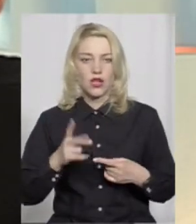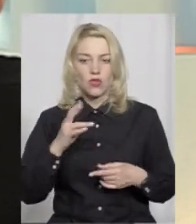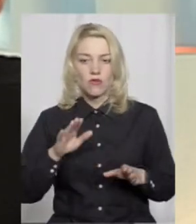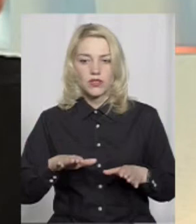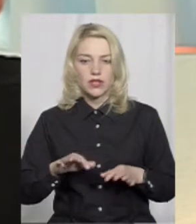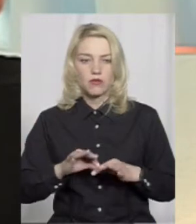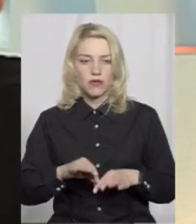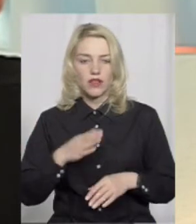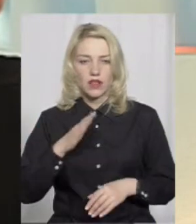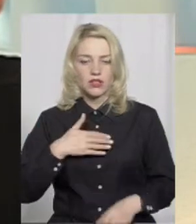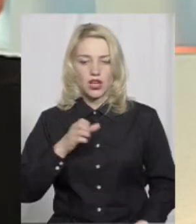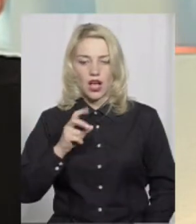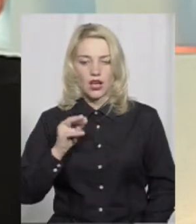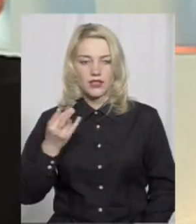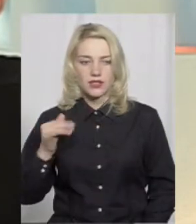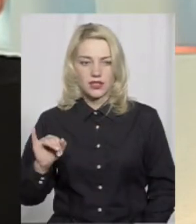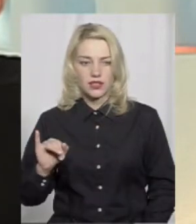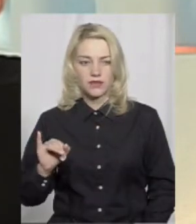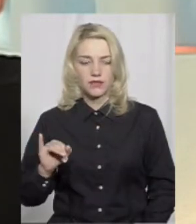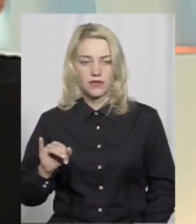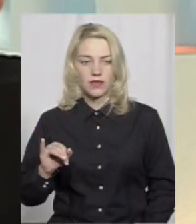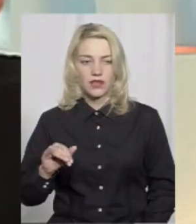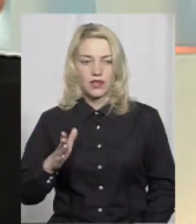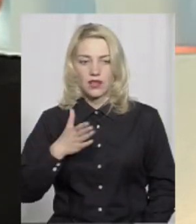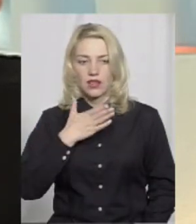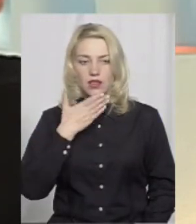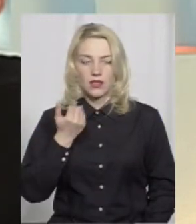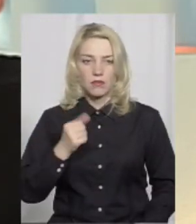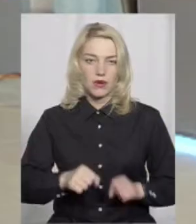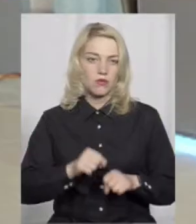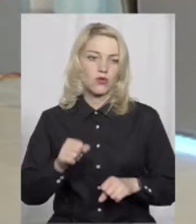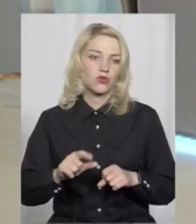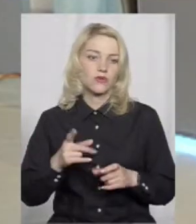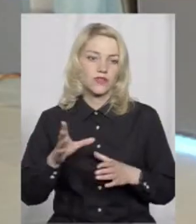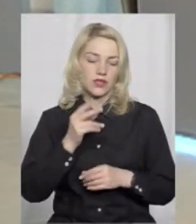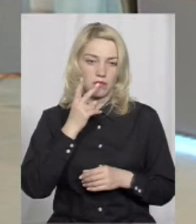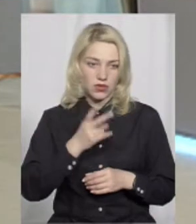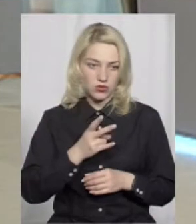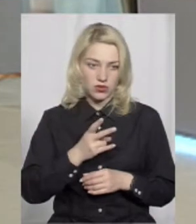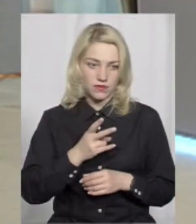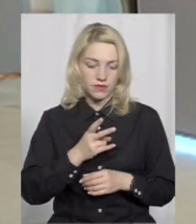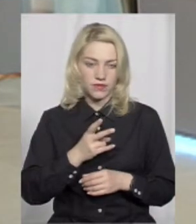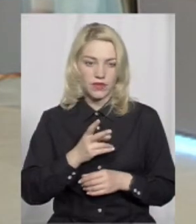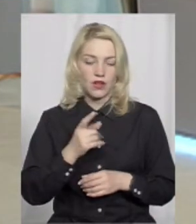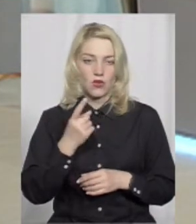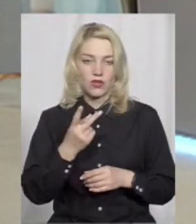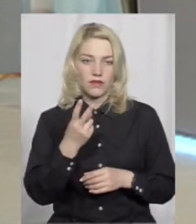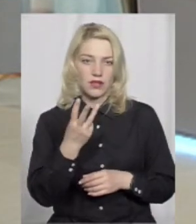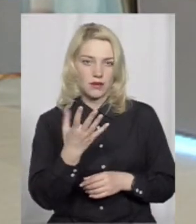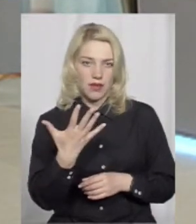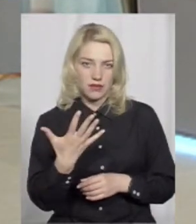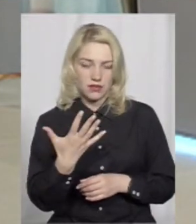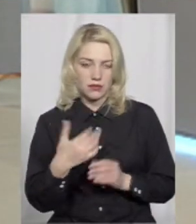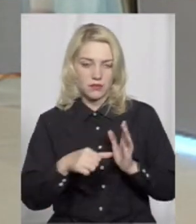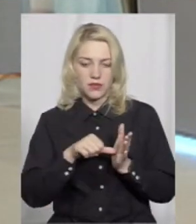місцях проведення наших акцій, про які ми зараз поговоримо, ну, нема порушень, бо вже всі бачать, один, два, три, п